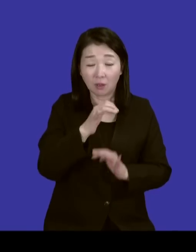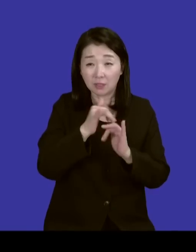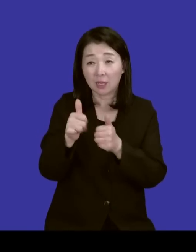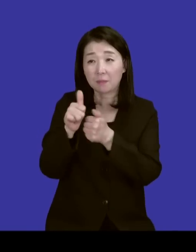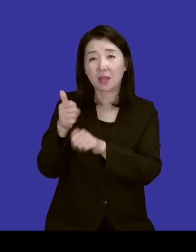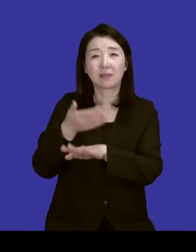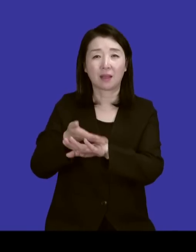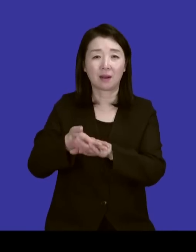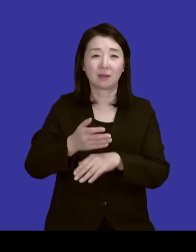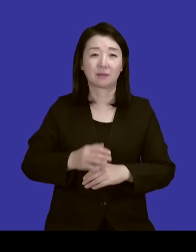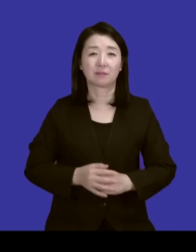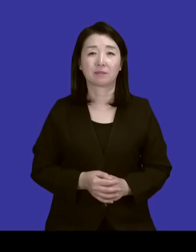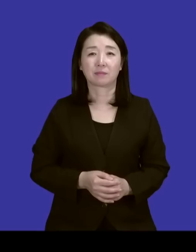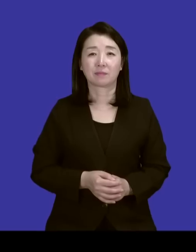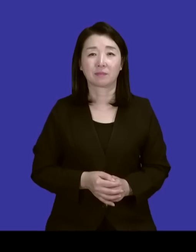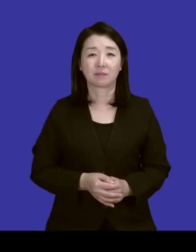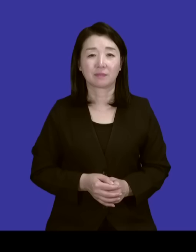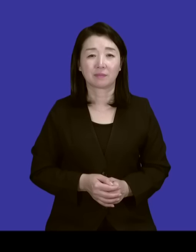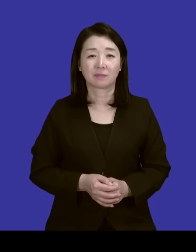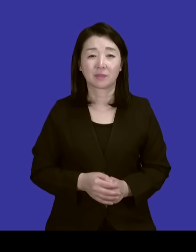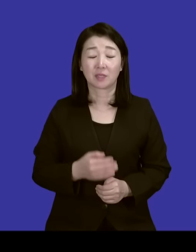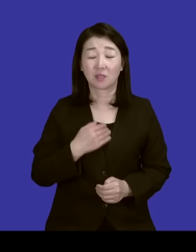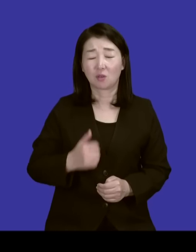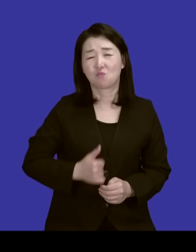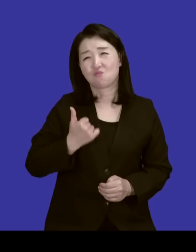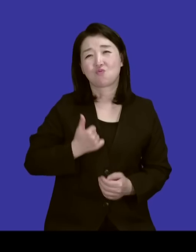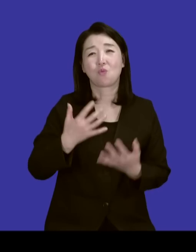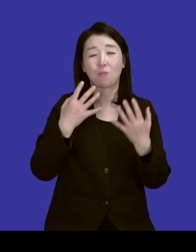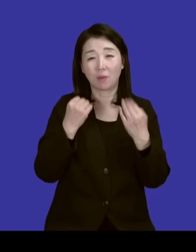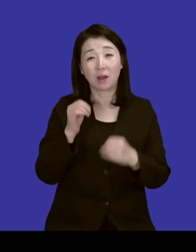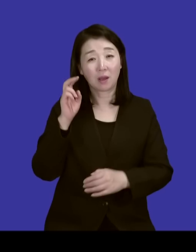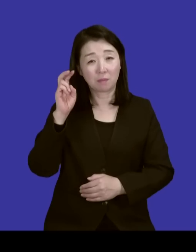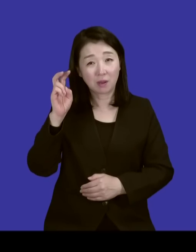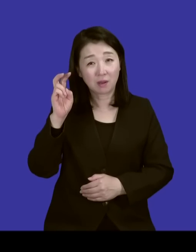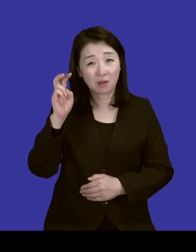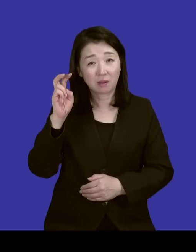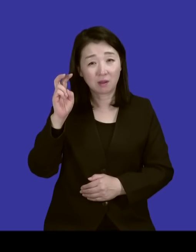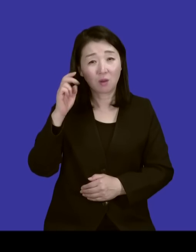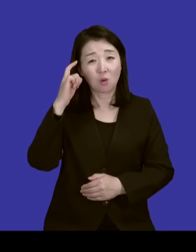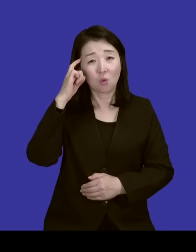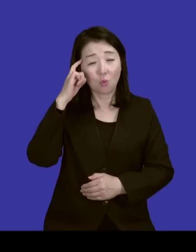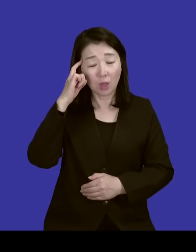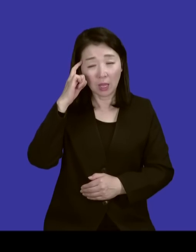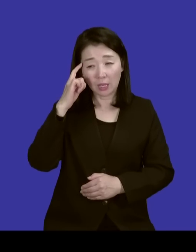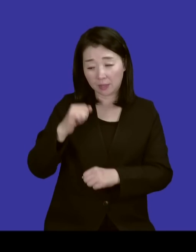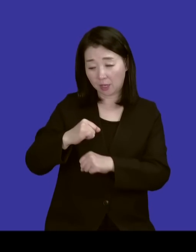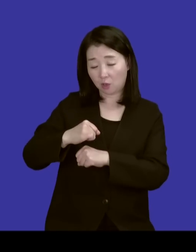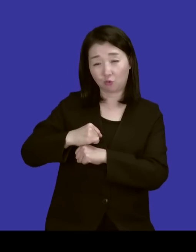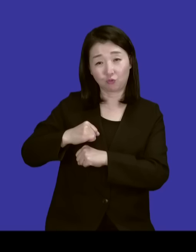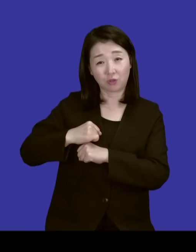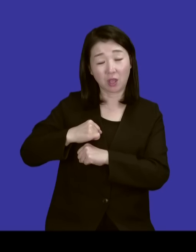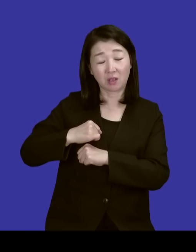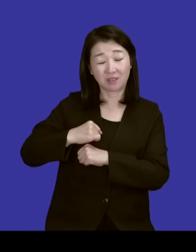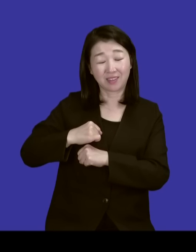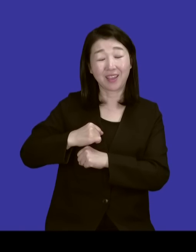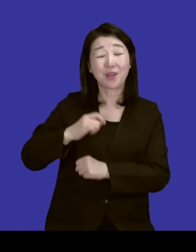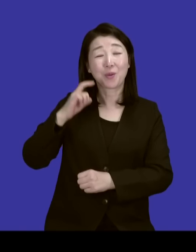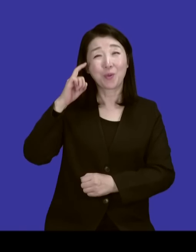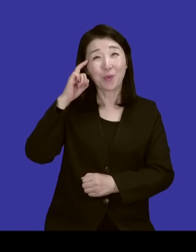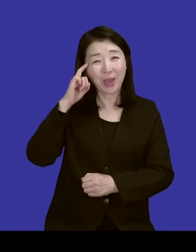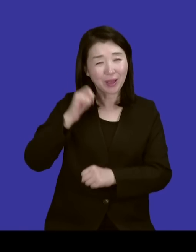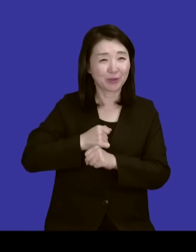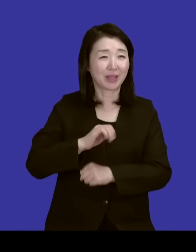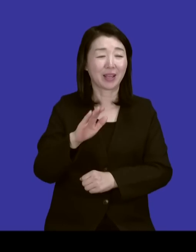증상이 다 다른데 저는 이제 분노가 많아서 그랬는지 제가 이제 군대를 그 당시 보충역으로 갔어요.